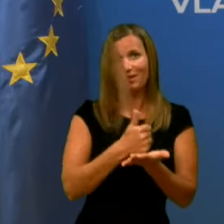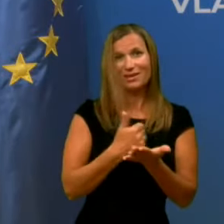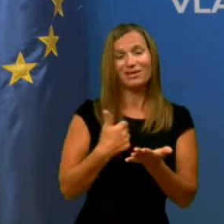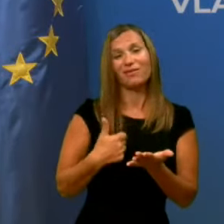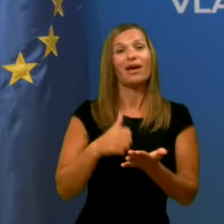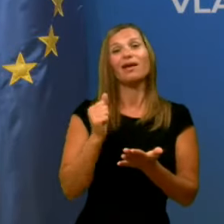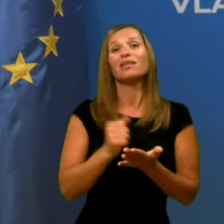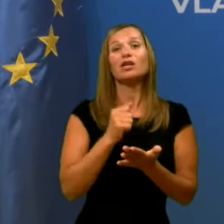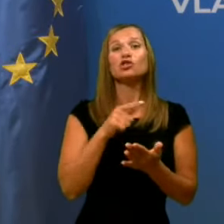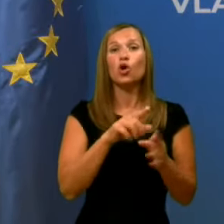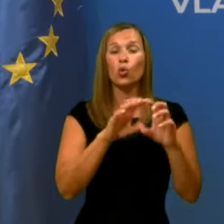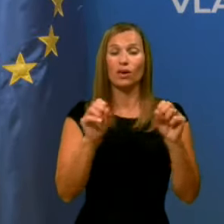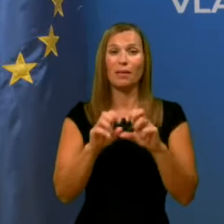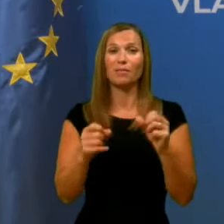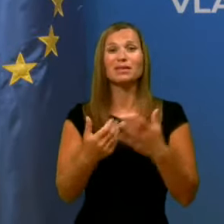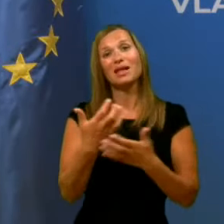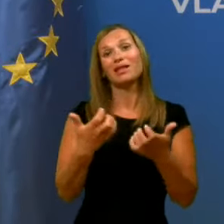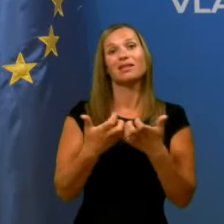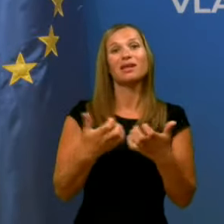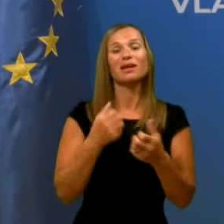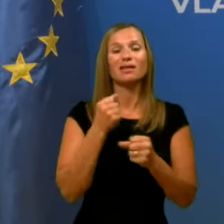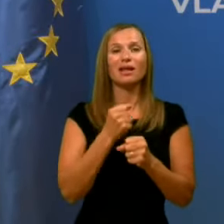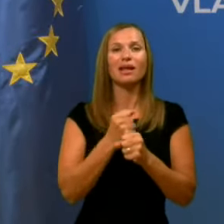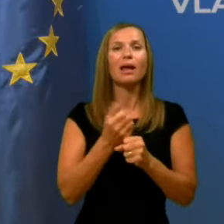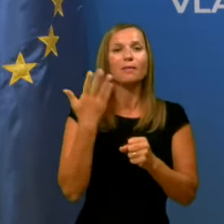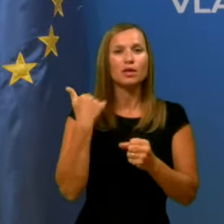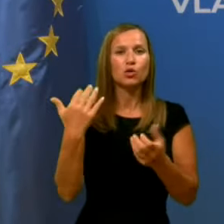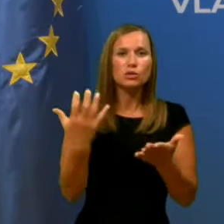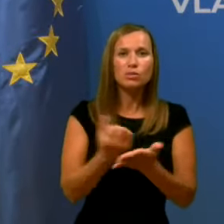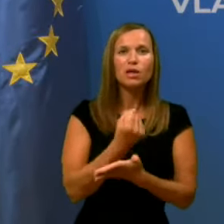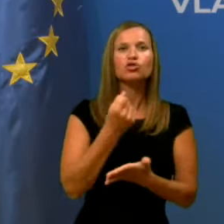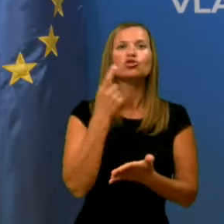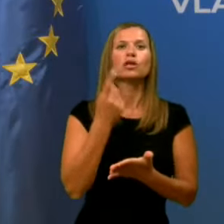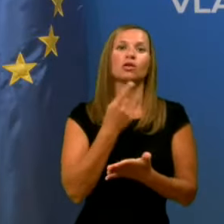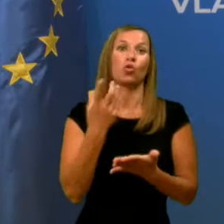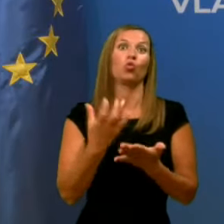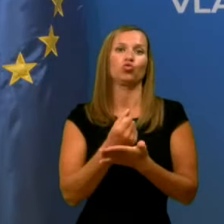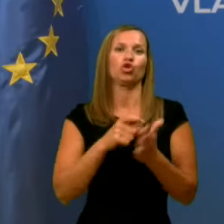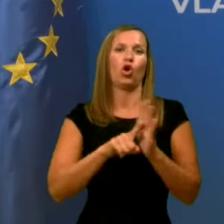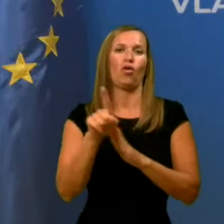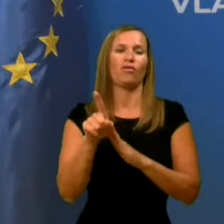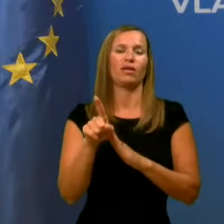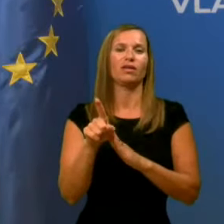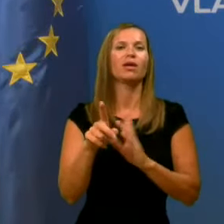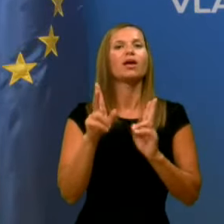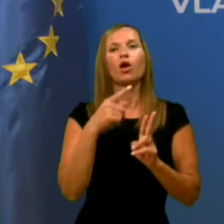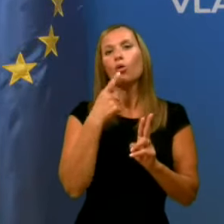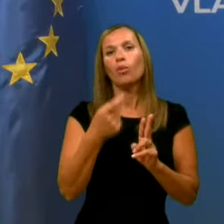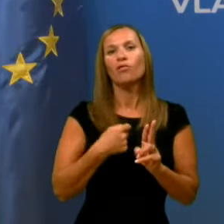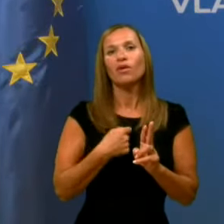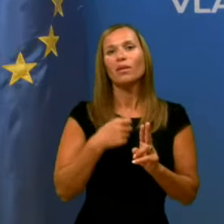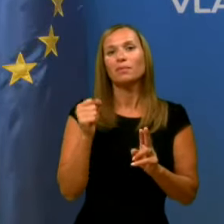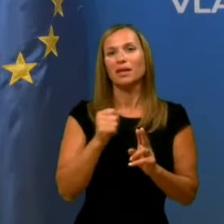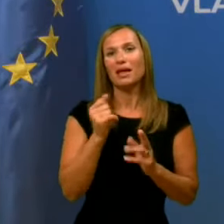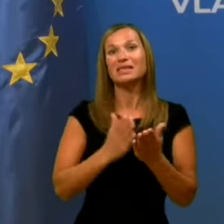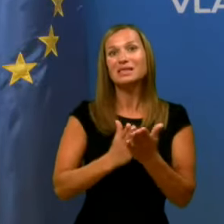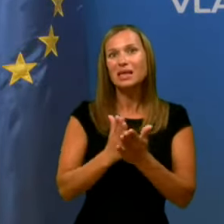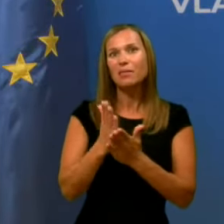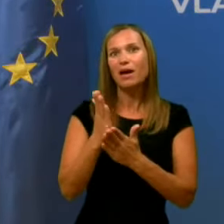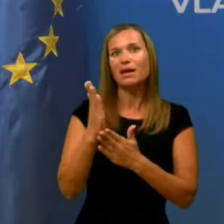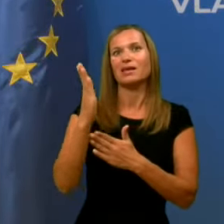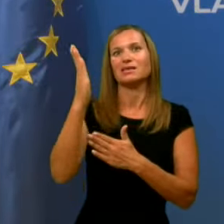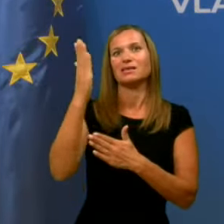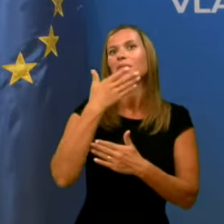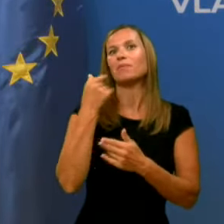ukrepi za trg dela bili uspešni in učinkoviti, navedem, da se je strma rast brez